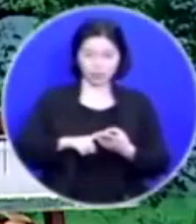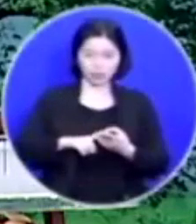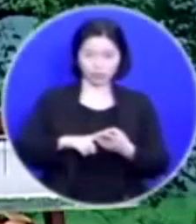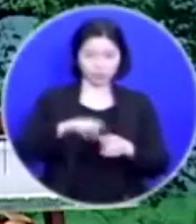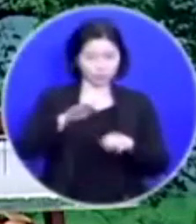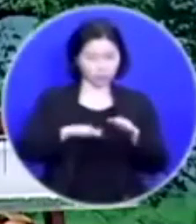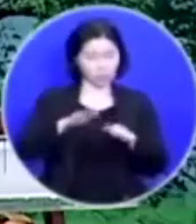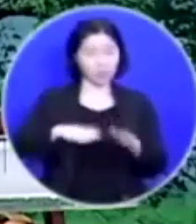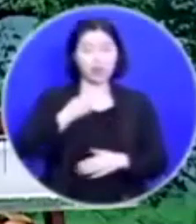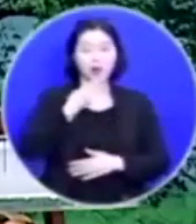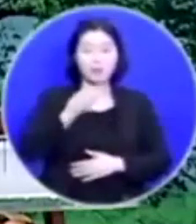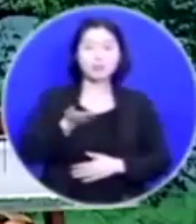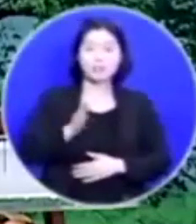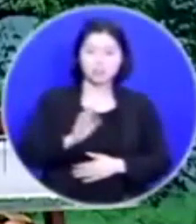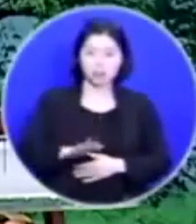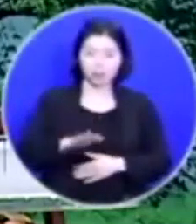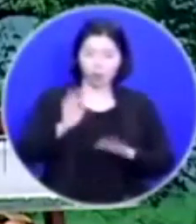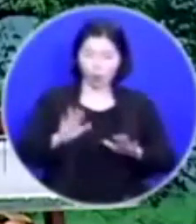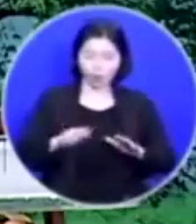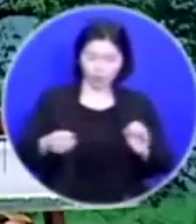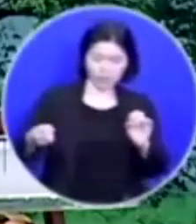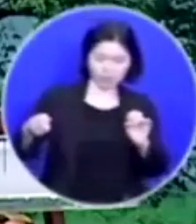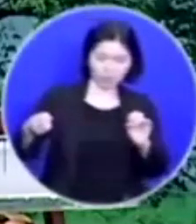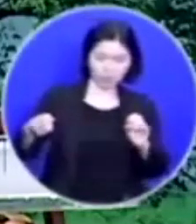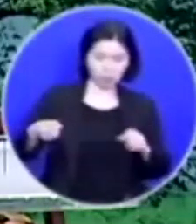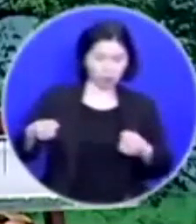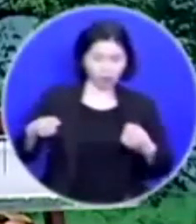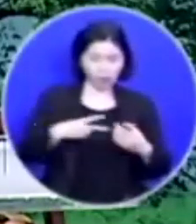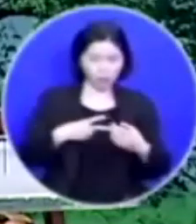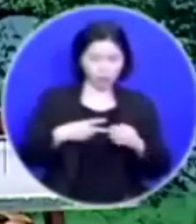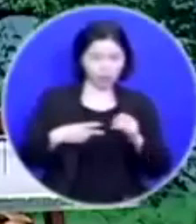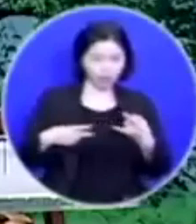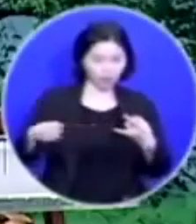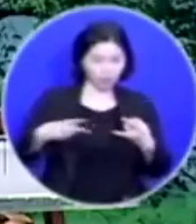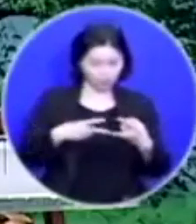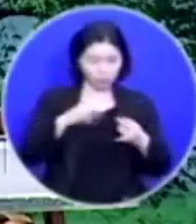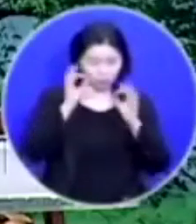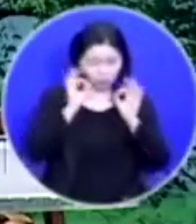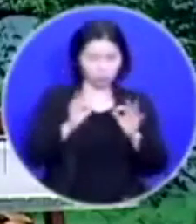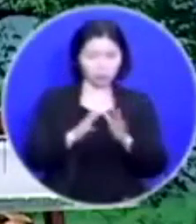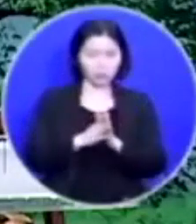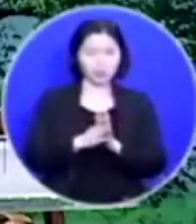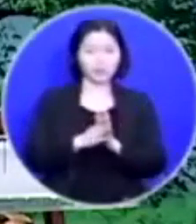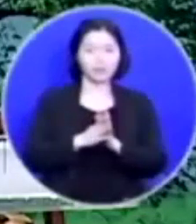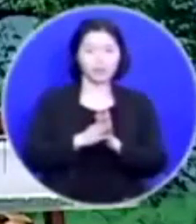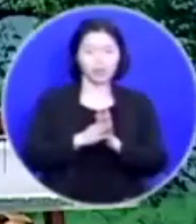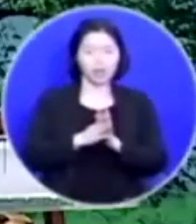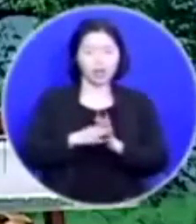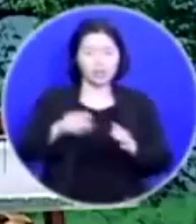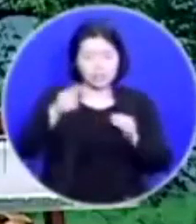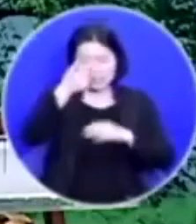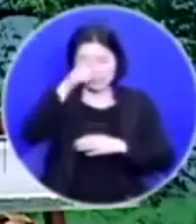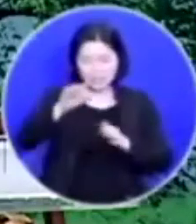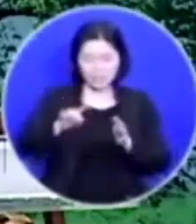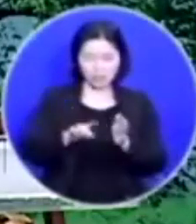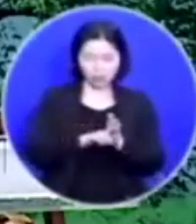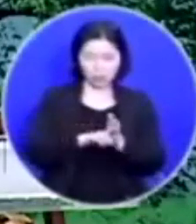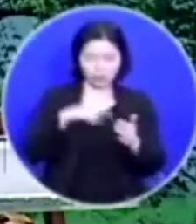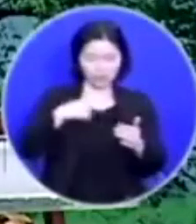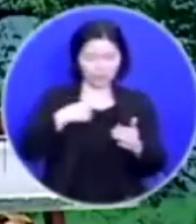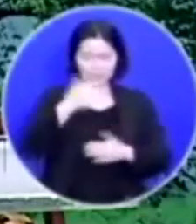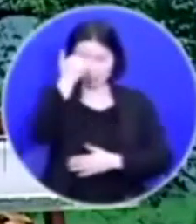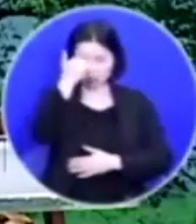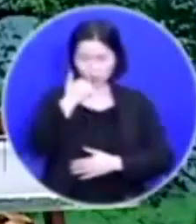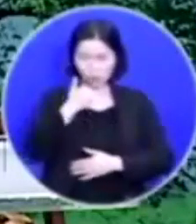오늘 에베소서 6장 1절 말씀해 보면 기독교에서 가르치는 효도가 어떤